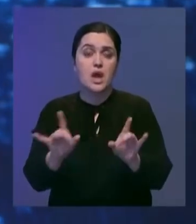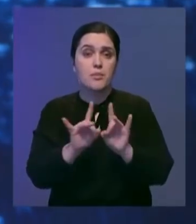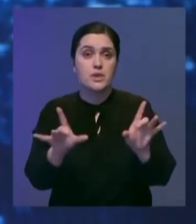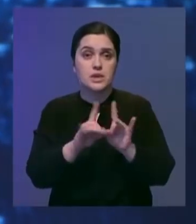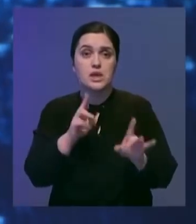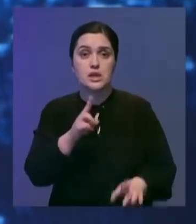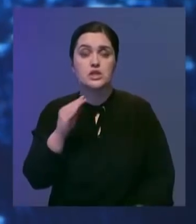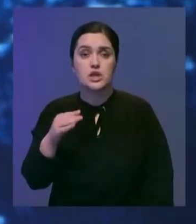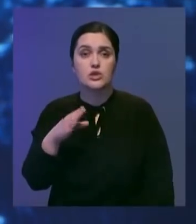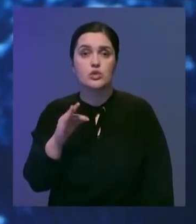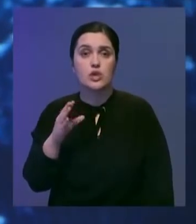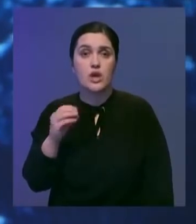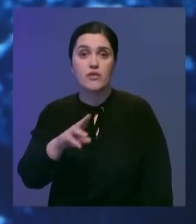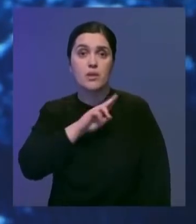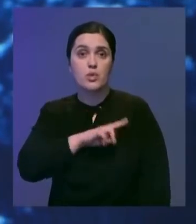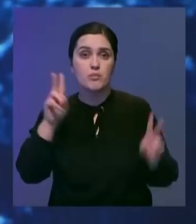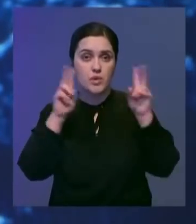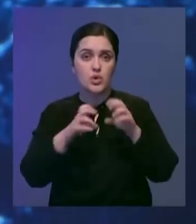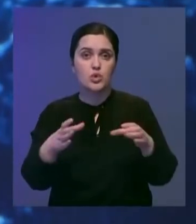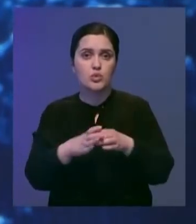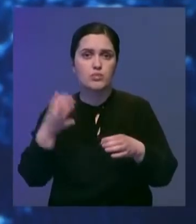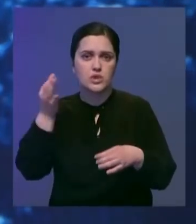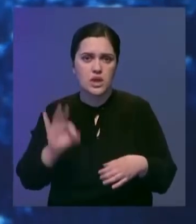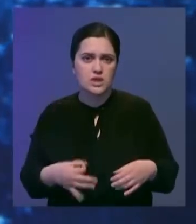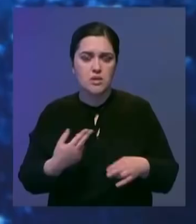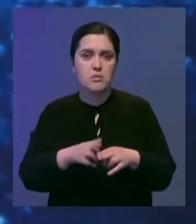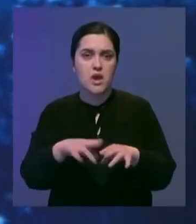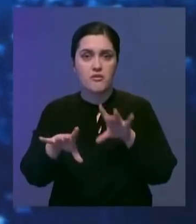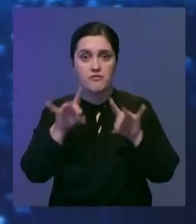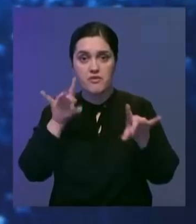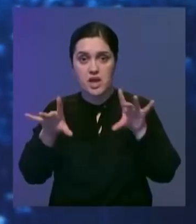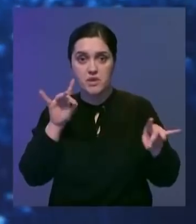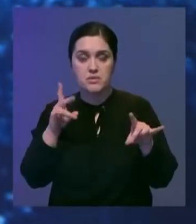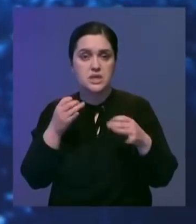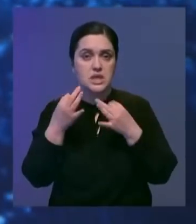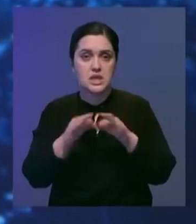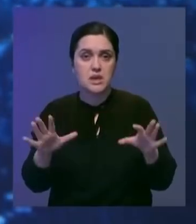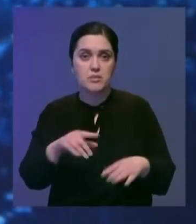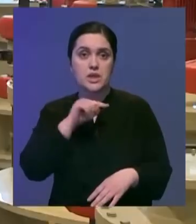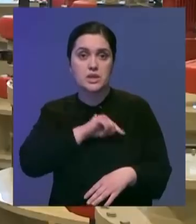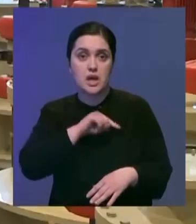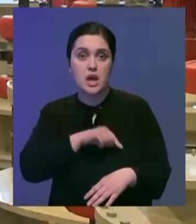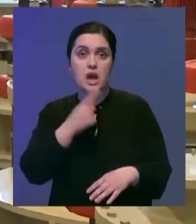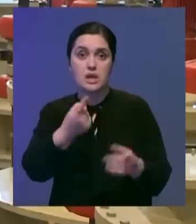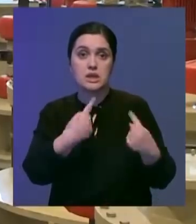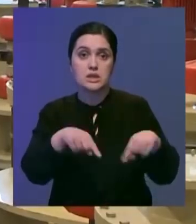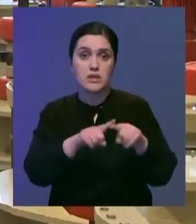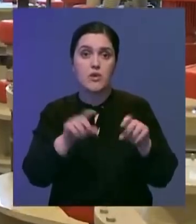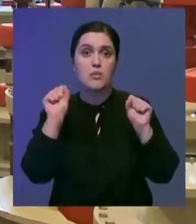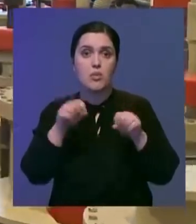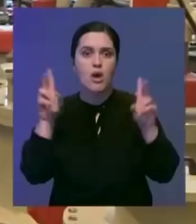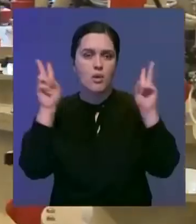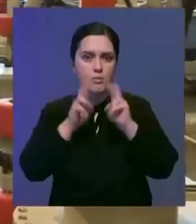время рейдов. По словам Хазмжимар Татукаева, работа мониторинговых групп зачастую имеет выборочный и непрозрачный характер.